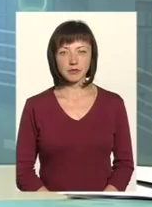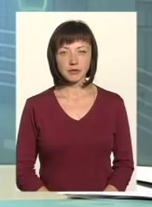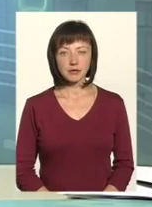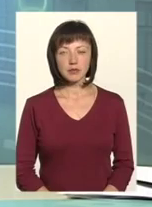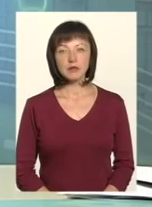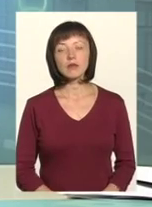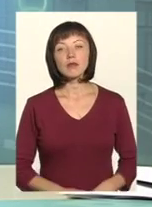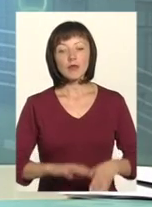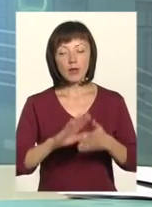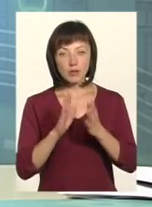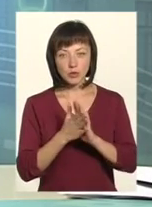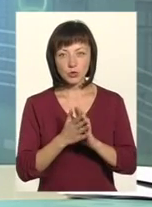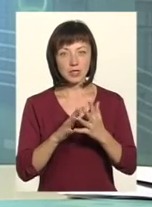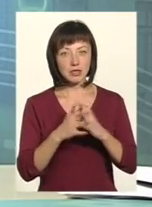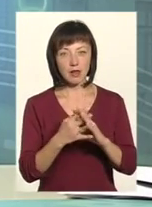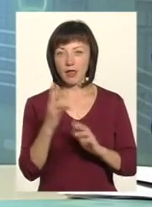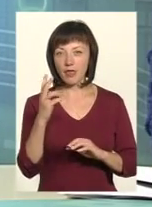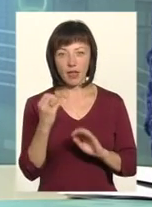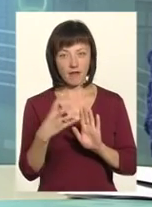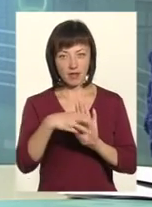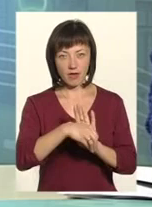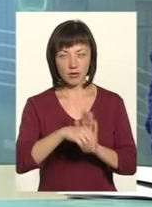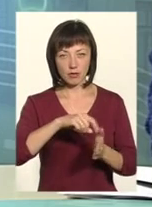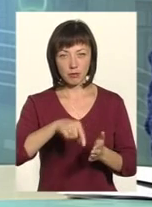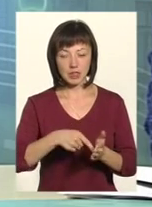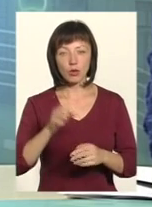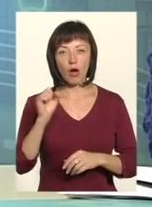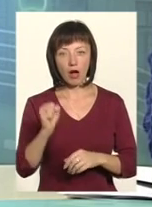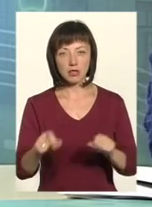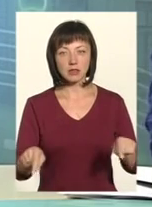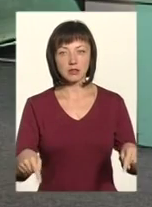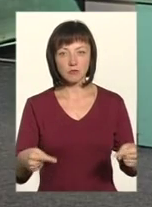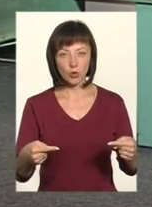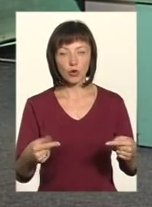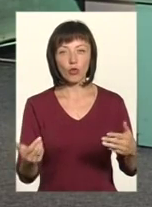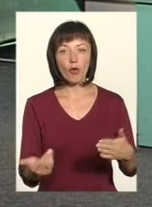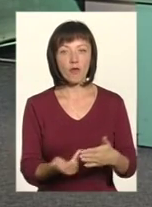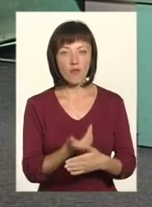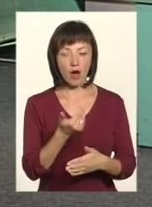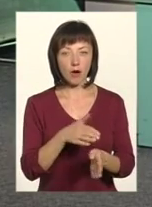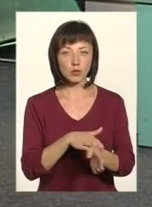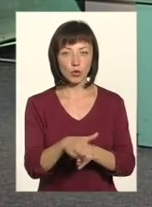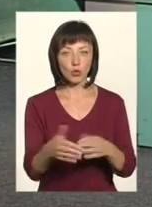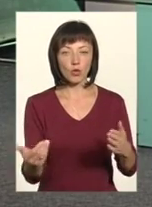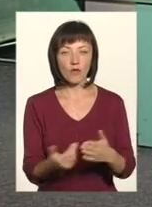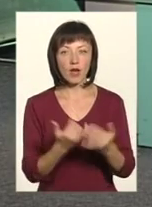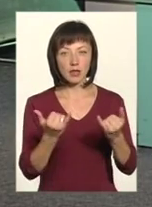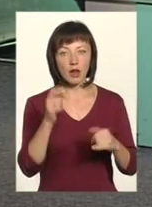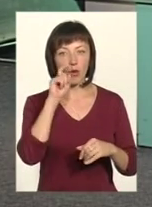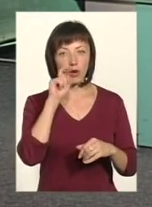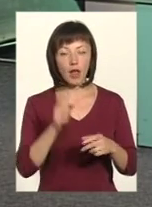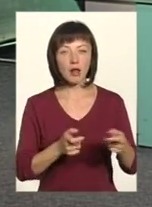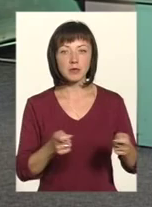Села не вливаються в місто, а створюється нова, абсолютно нова для України